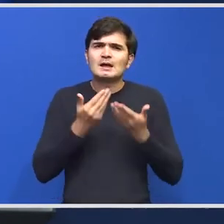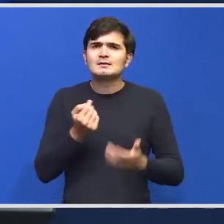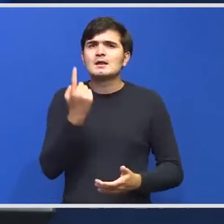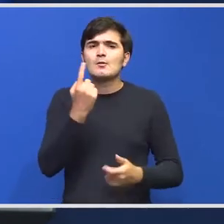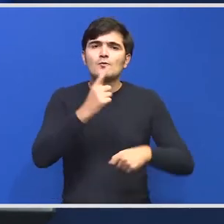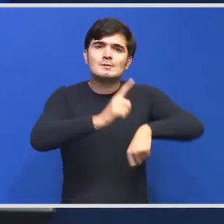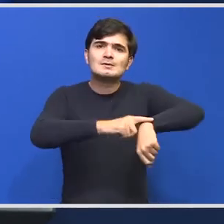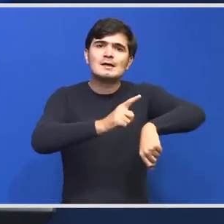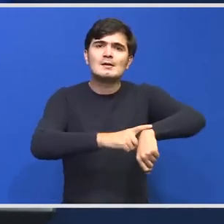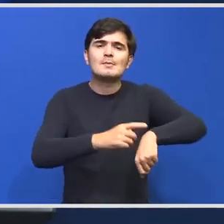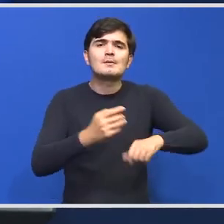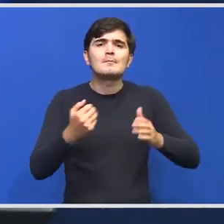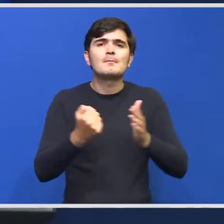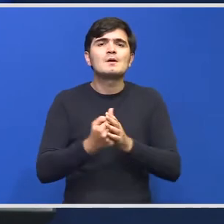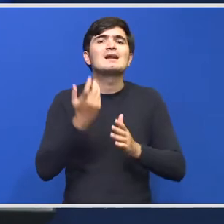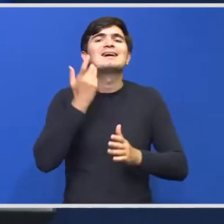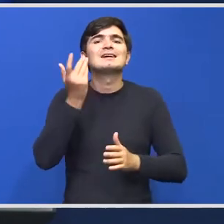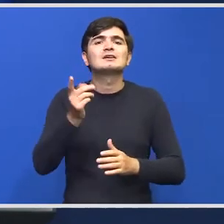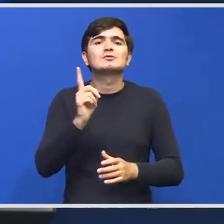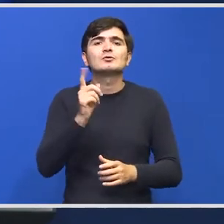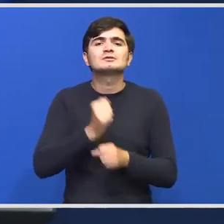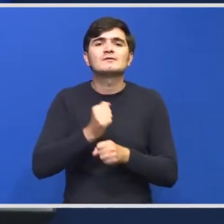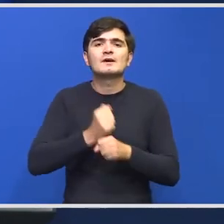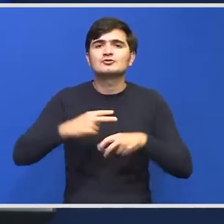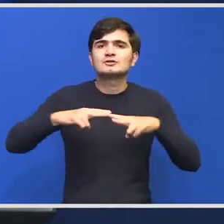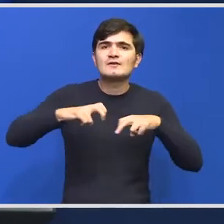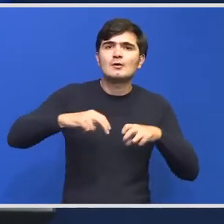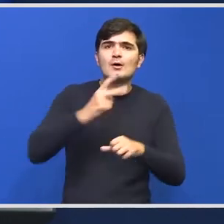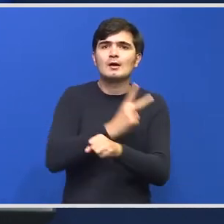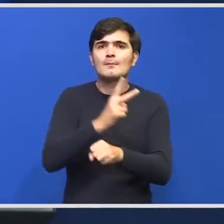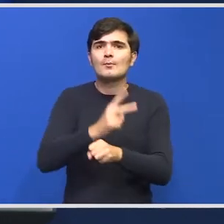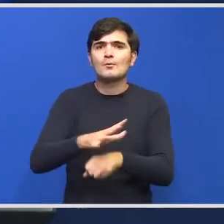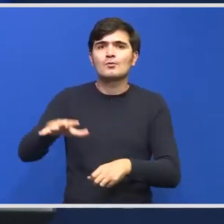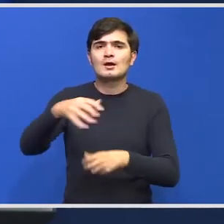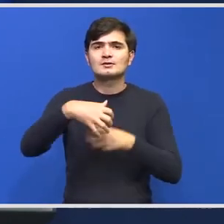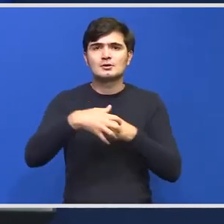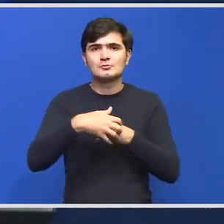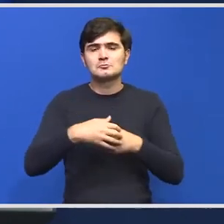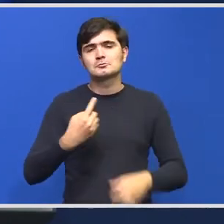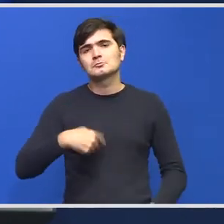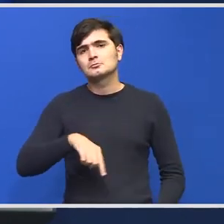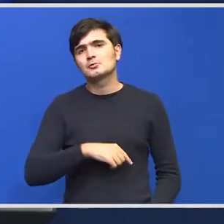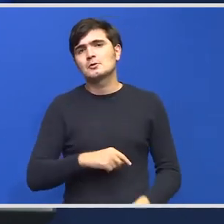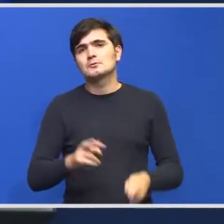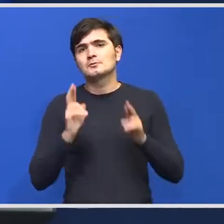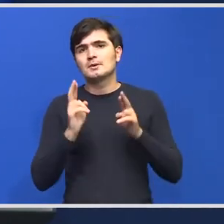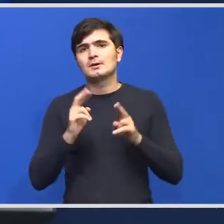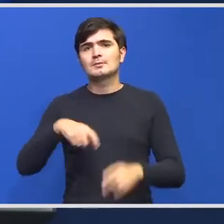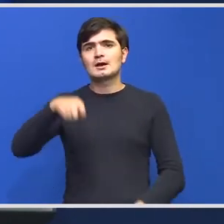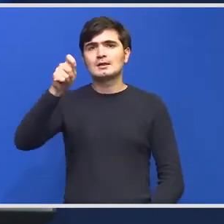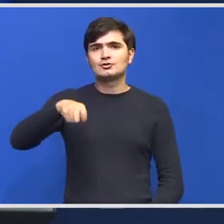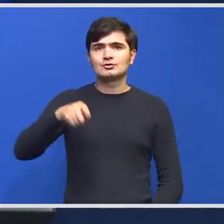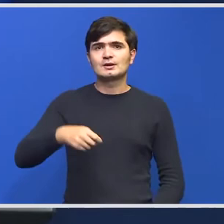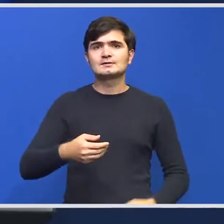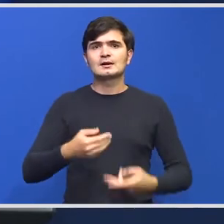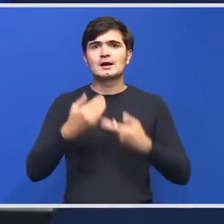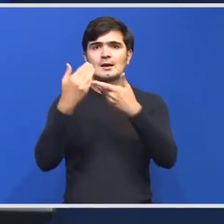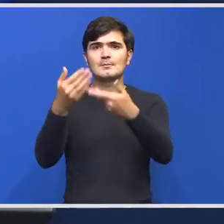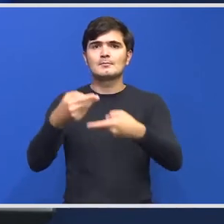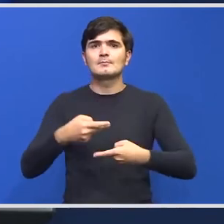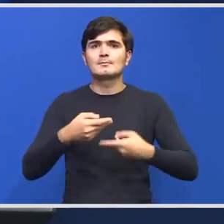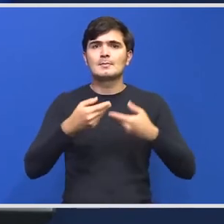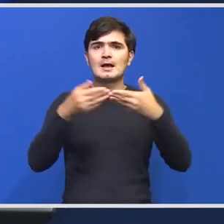care vor fi evaluate aceste populații de urși Noi sperăm ca licitația care am lansat-o acum la Ministerul